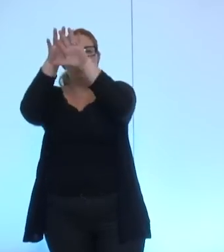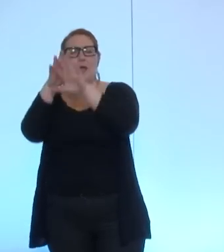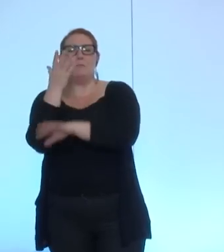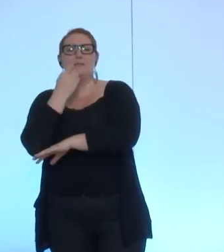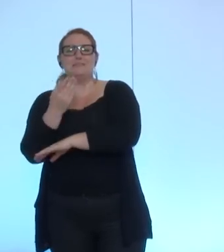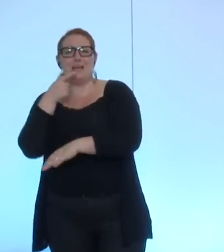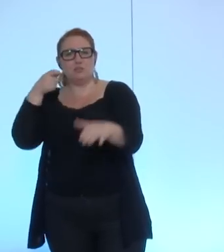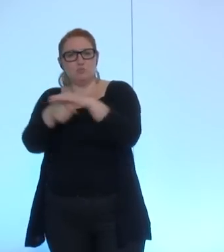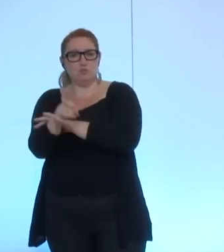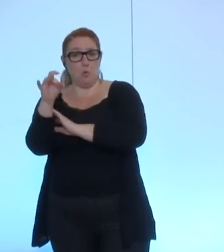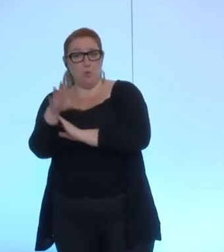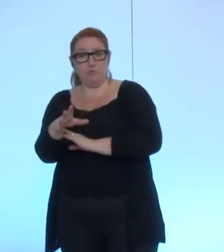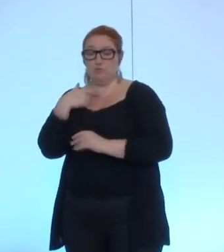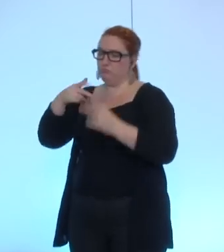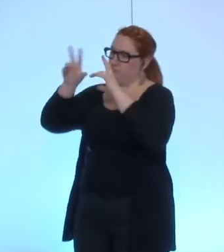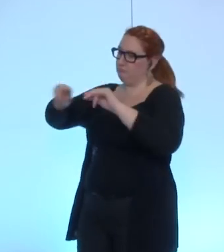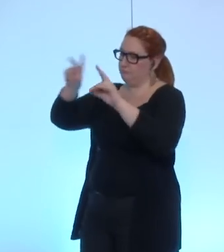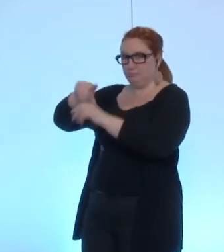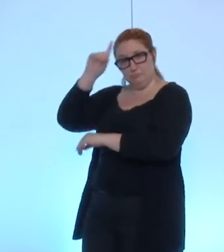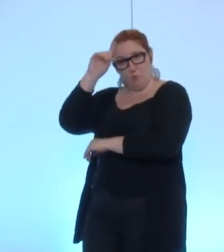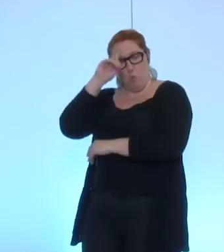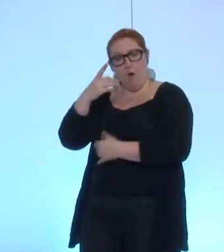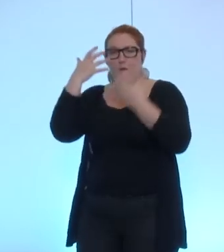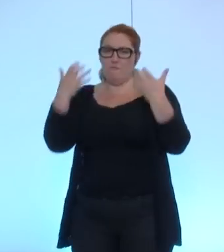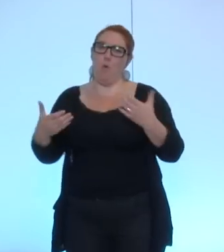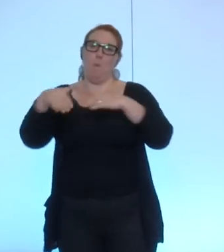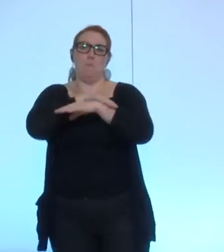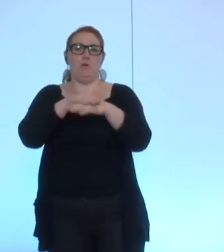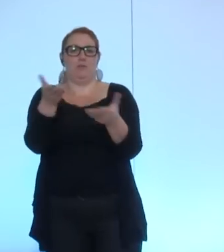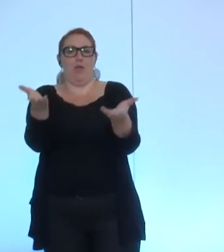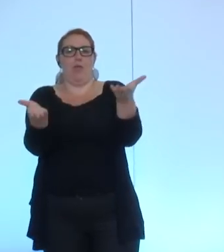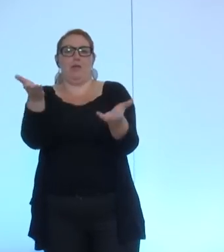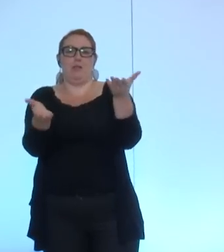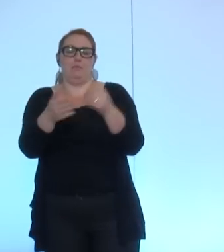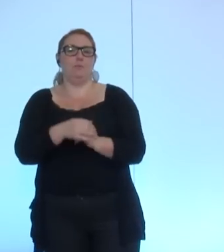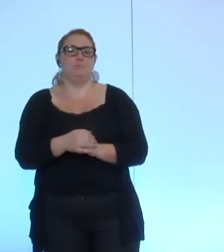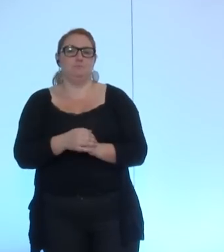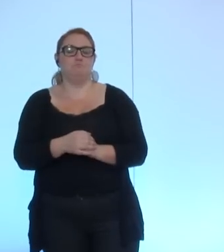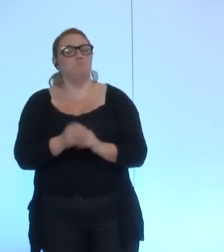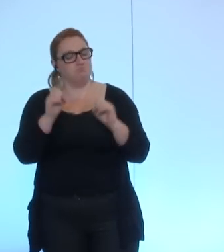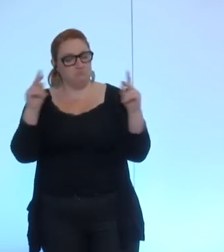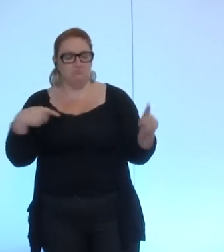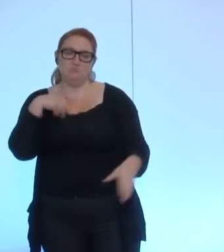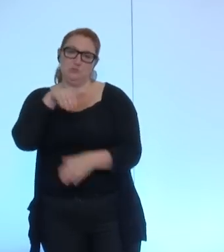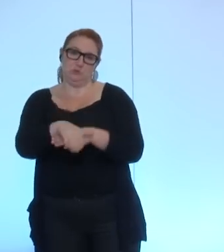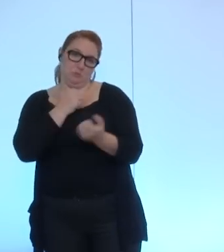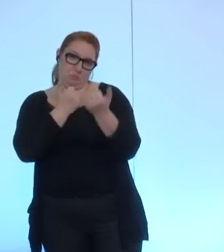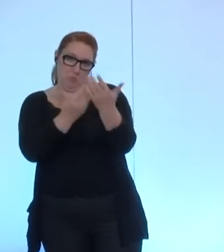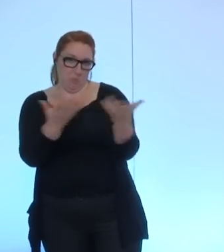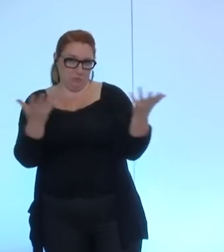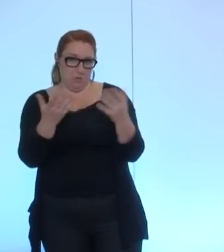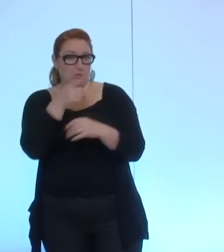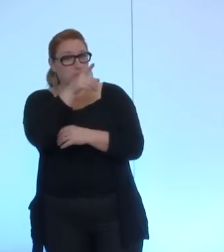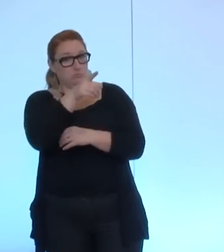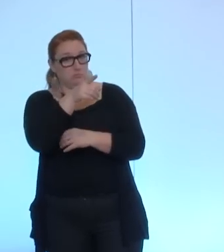par la volonté d'une politique équilibrée ce que nous vous proposons ce soir c'est de mettre vos actes